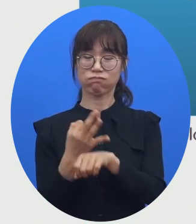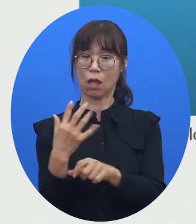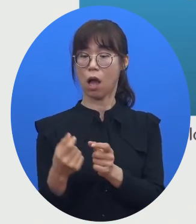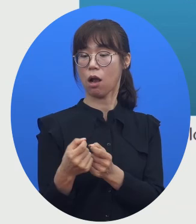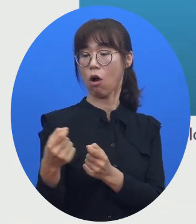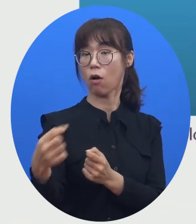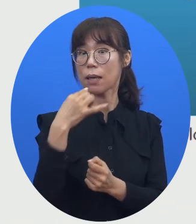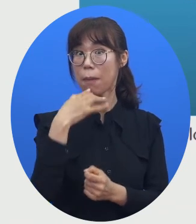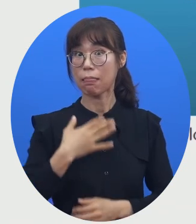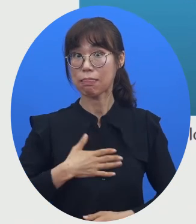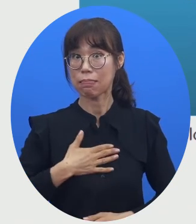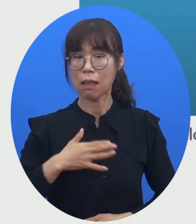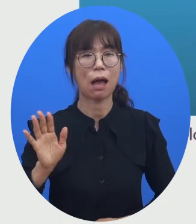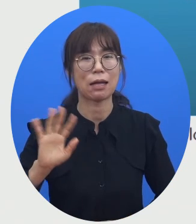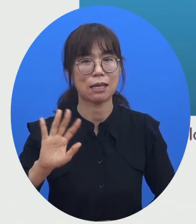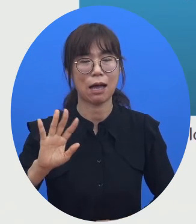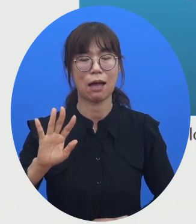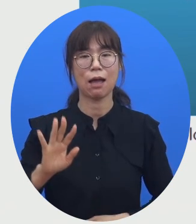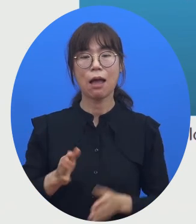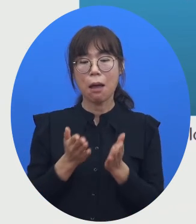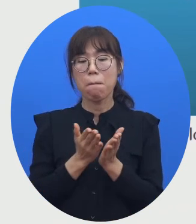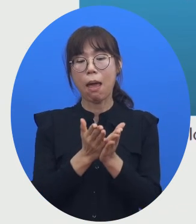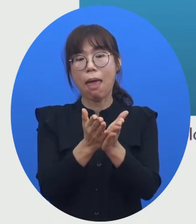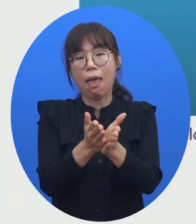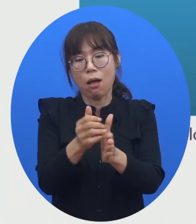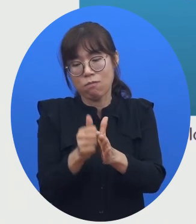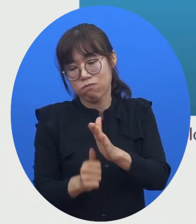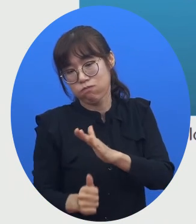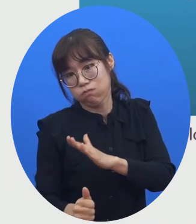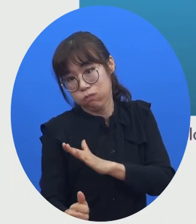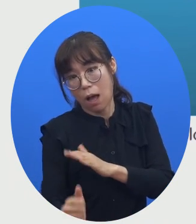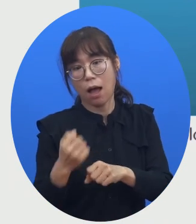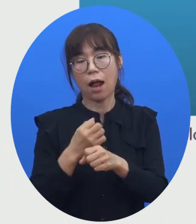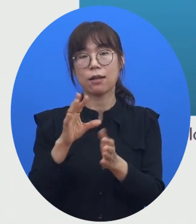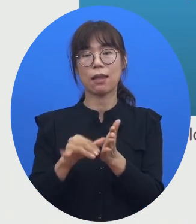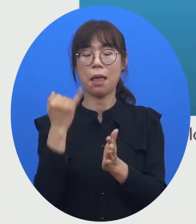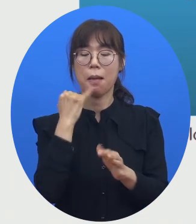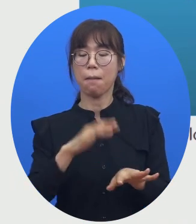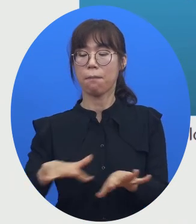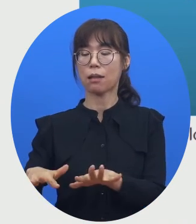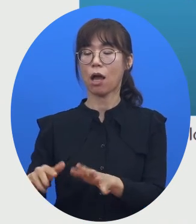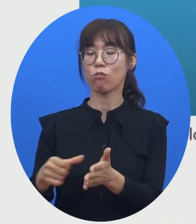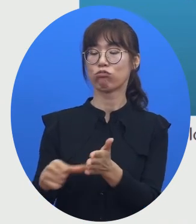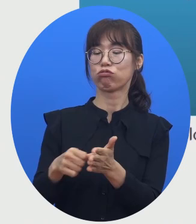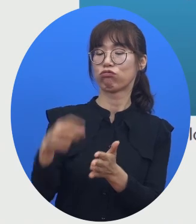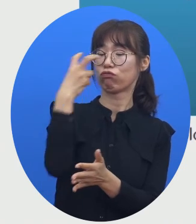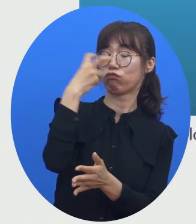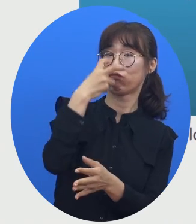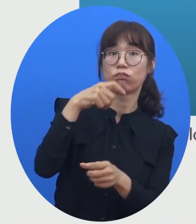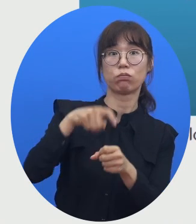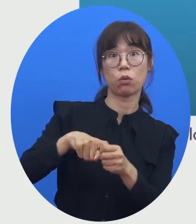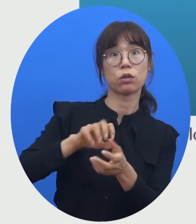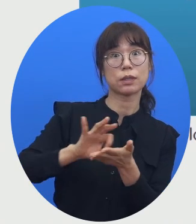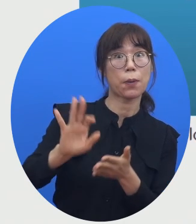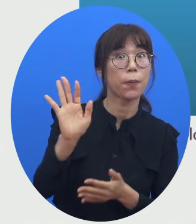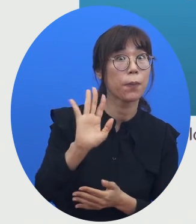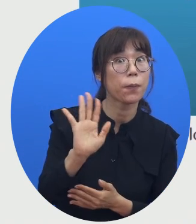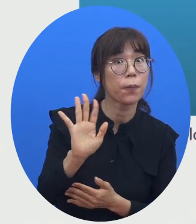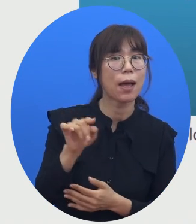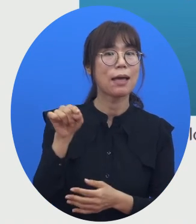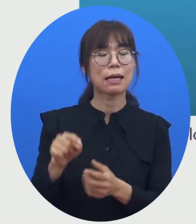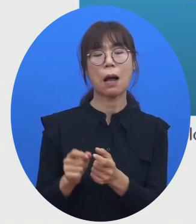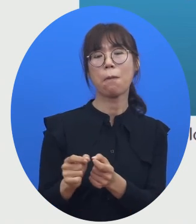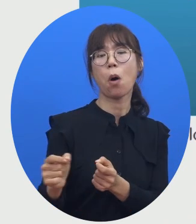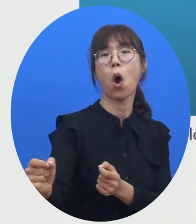아니고요. 수상선박이나 잠수함 등에서 해저 물체만을 수색하는 걸로 끝나는 게 아니고 얘네들의